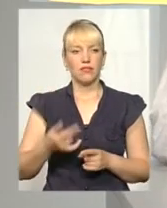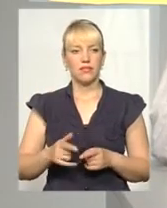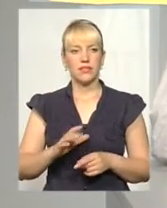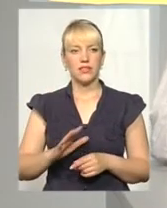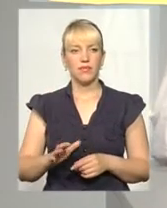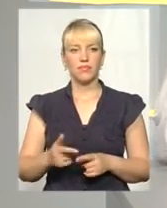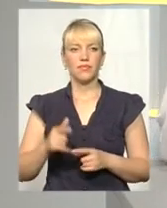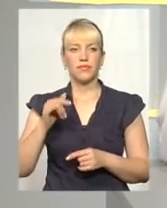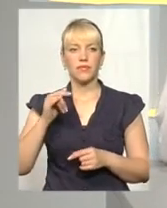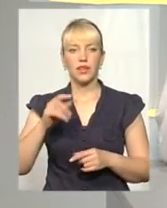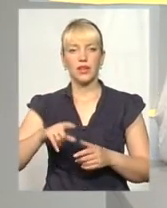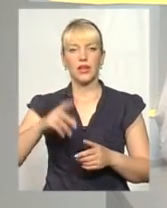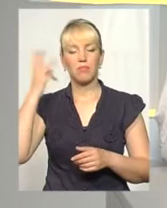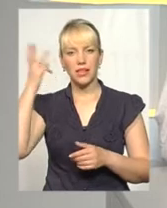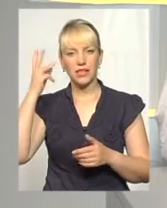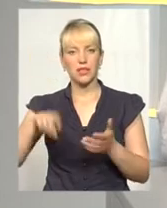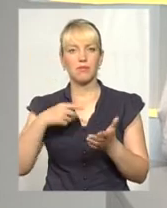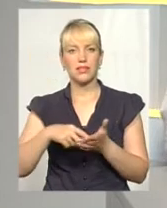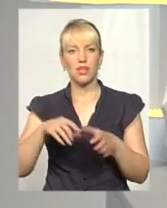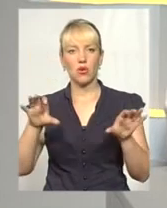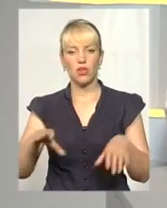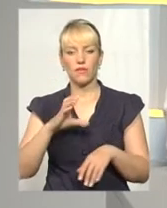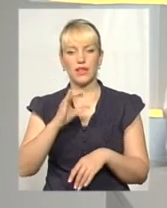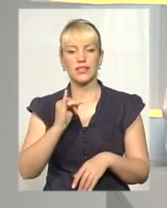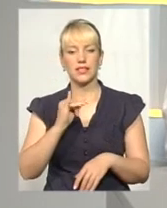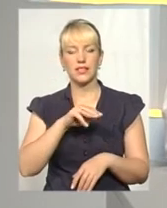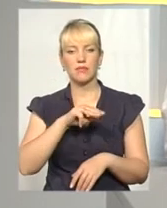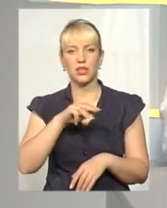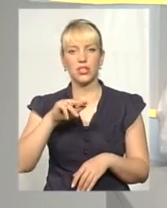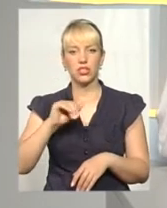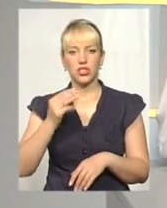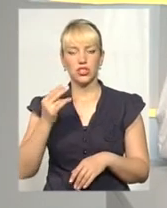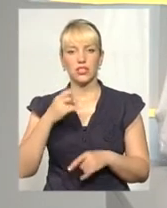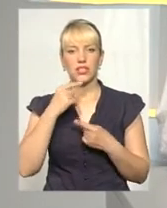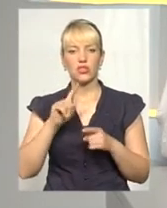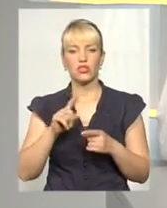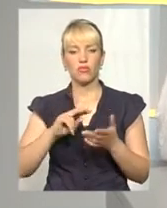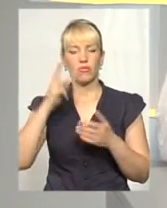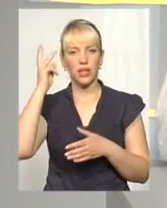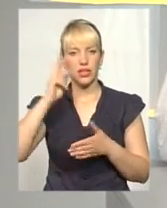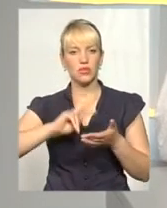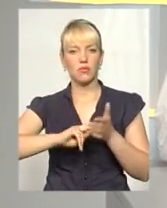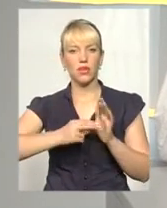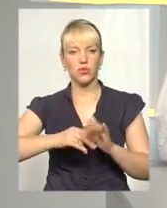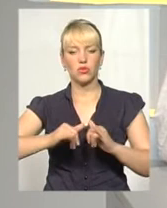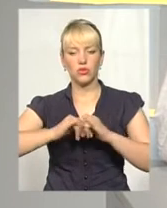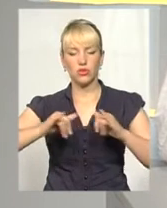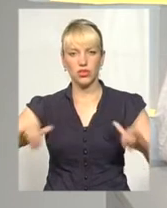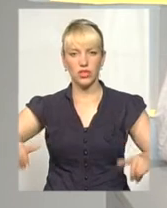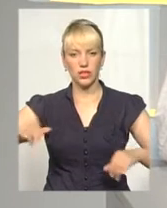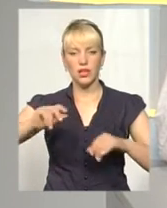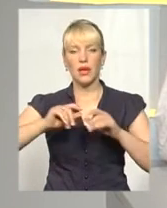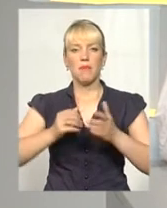Хмельницький міський голова Олександр Семчишин, він зазначив, що у Хмельницькому планують розширити мережу навчальних закладів,